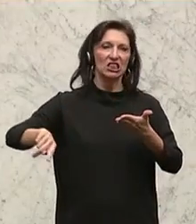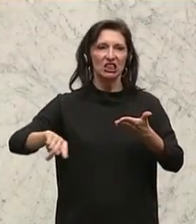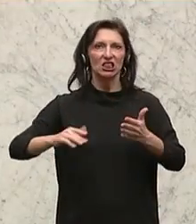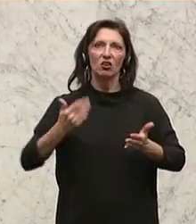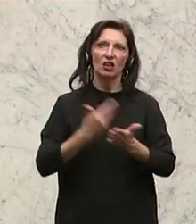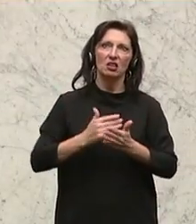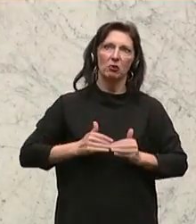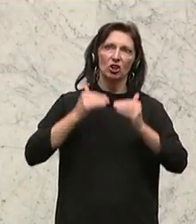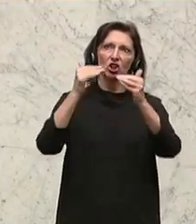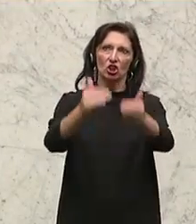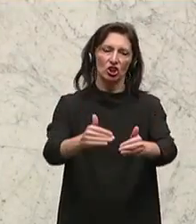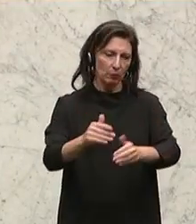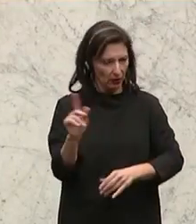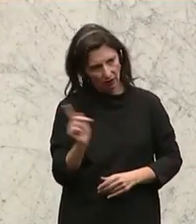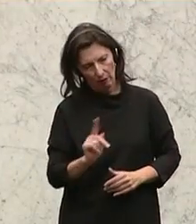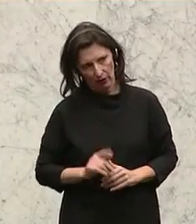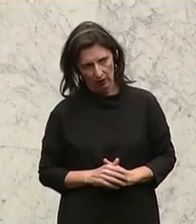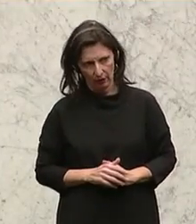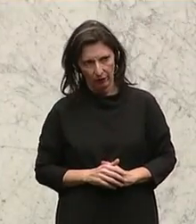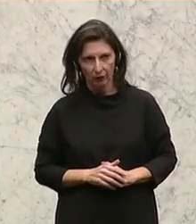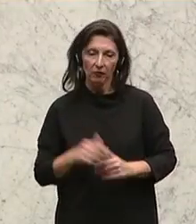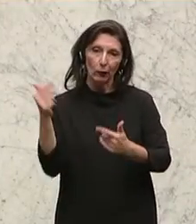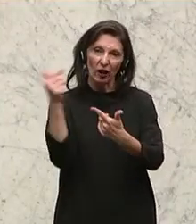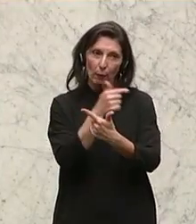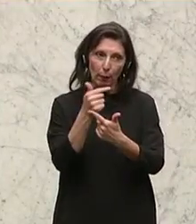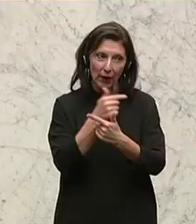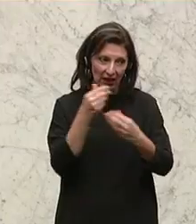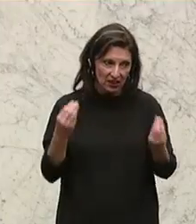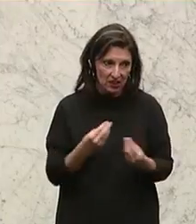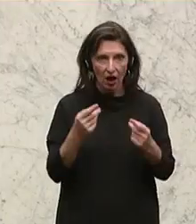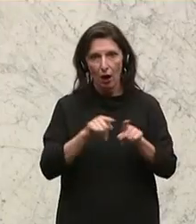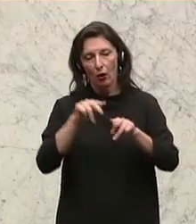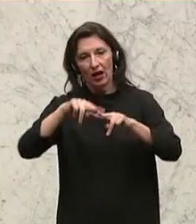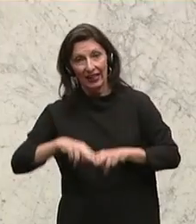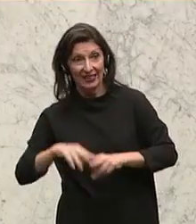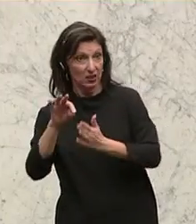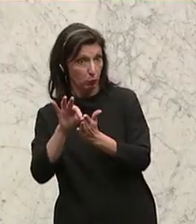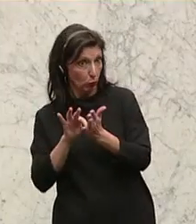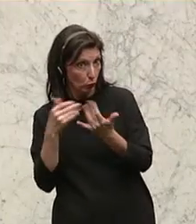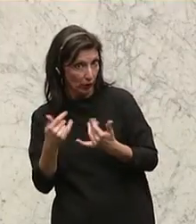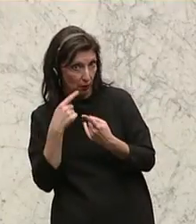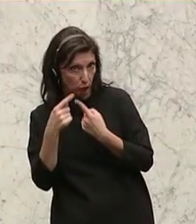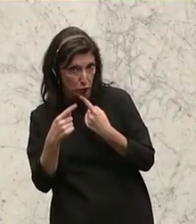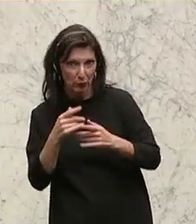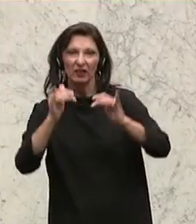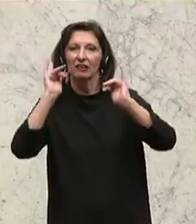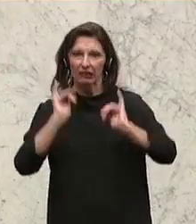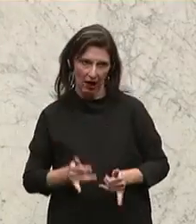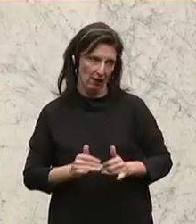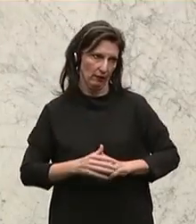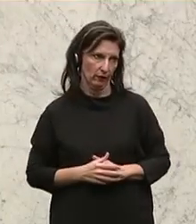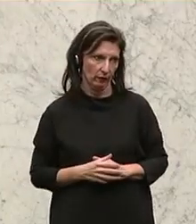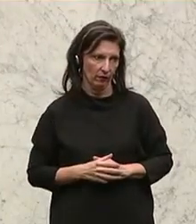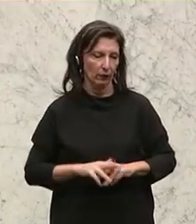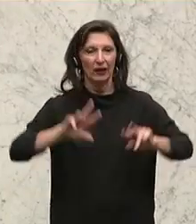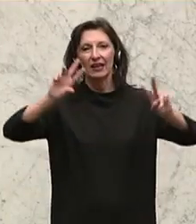hinaus zu zögern. Daher in beiden Sachen und auch bei den anderen Punkten, die zur Debatte stehen, unsere absolute Zustimmung. Zum